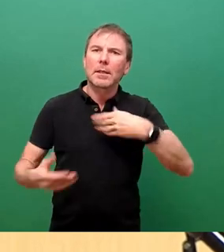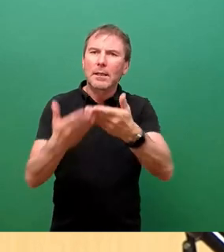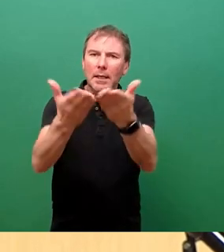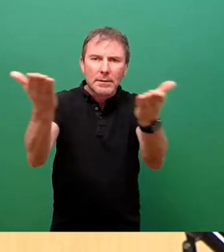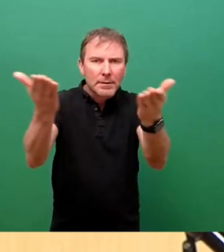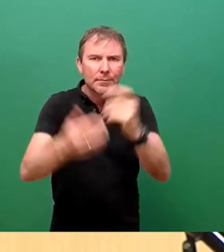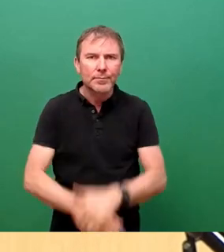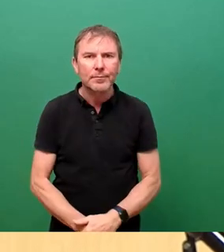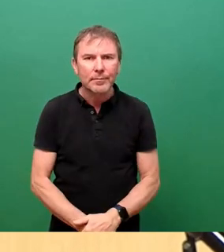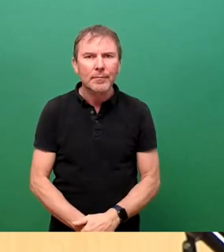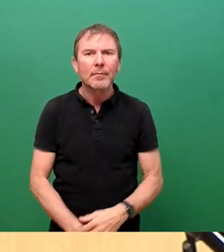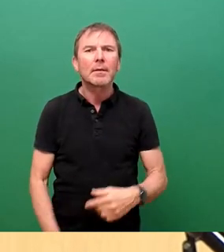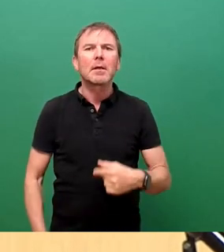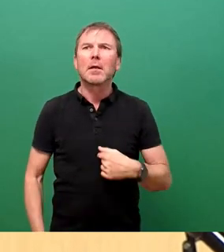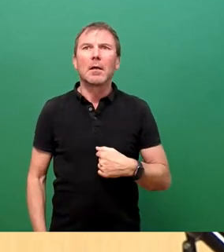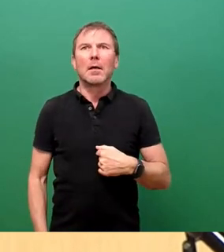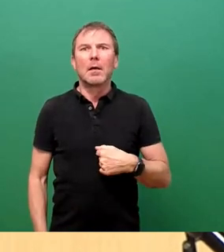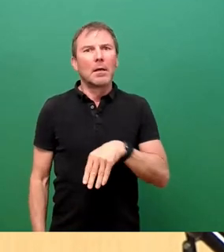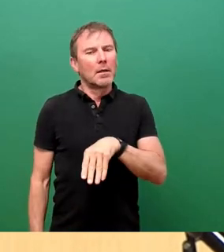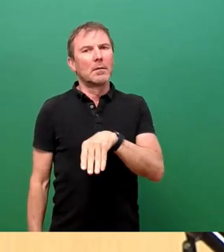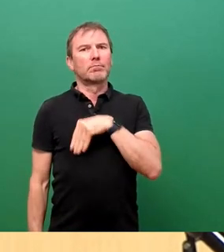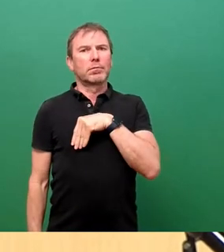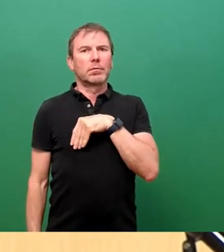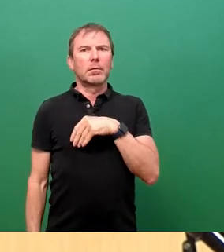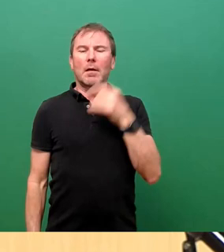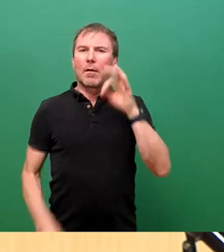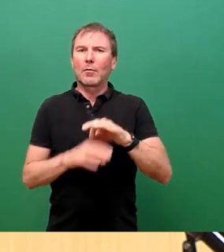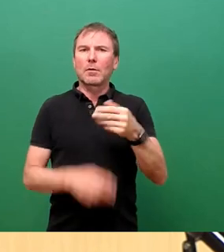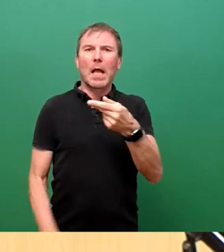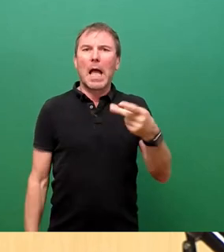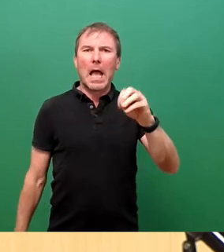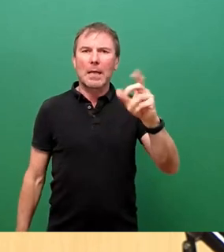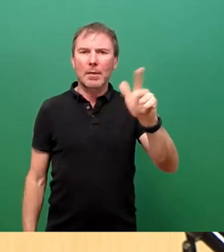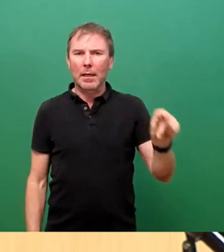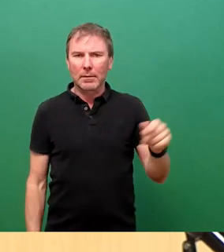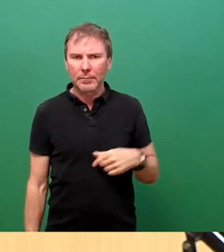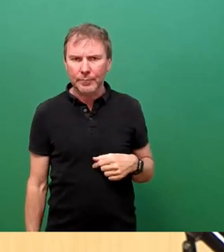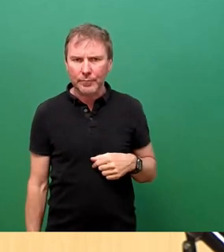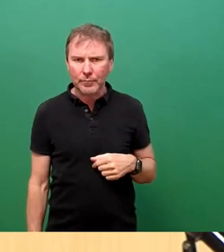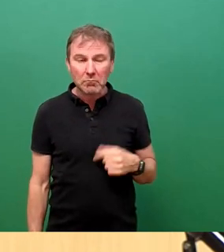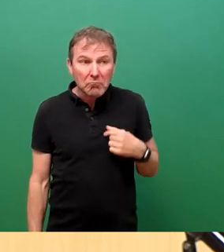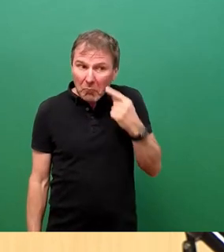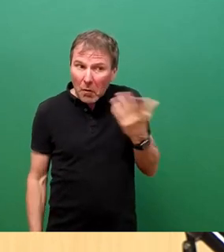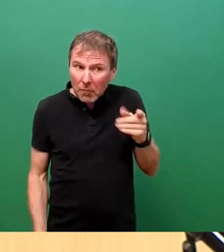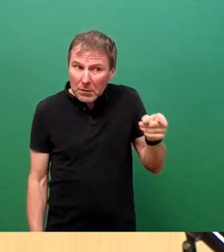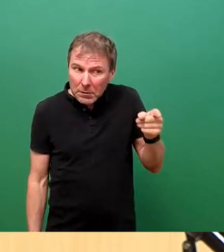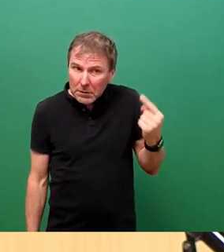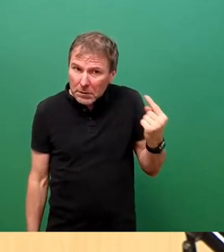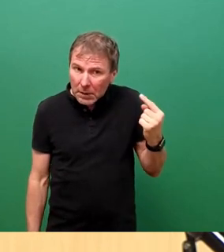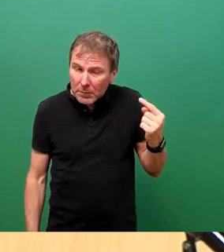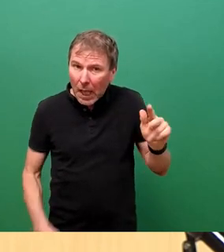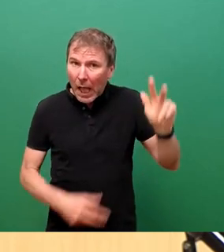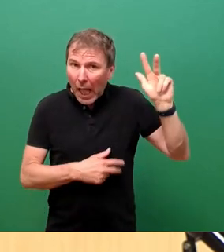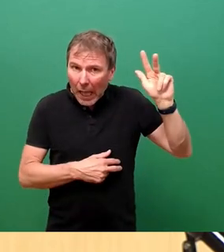Ich bin einigermaßen entsetzt. Nur einen Satz zu Frau Dr. Heimke. Ich dachte, vielleicht haben Sie ja auch den Eid des Hippokrates